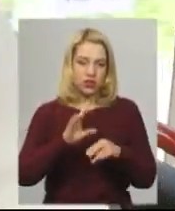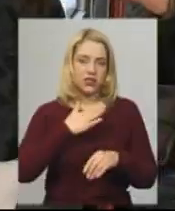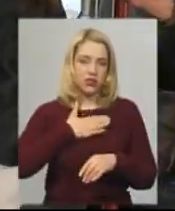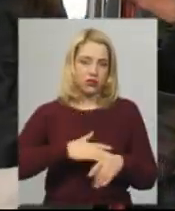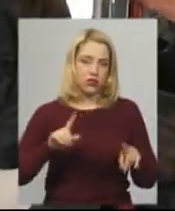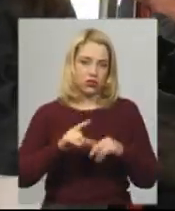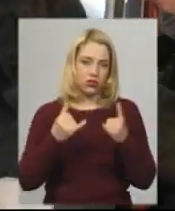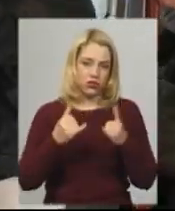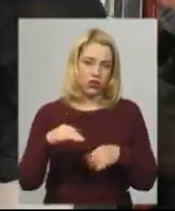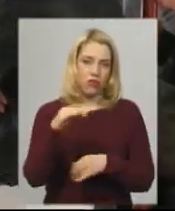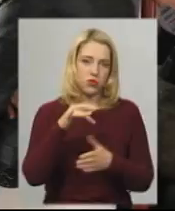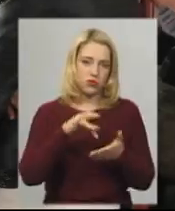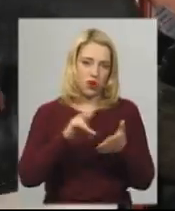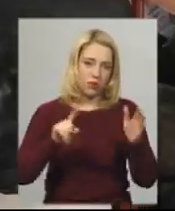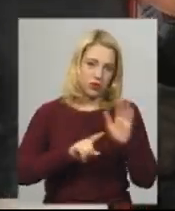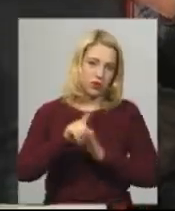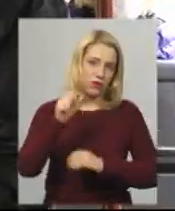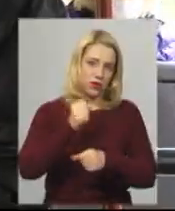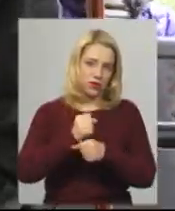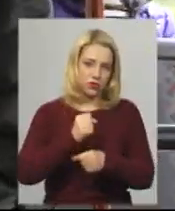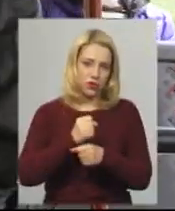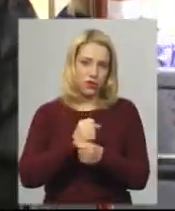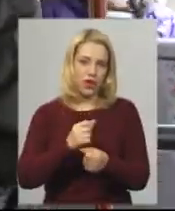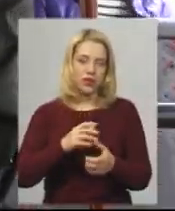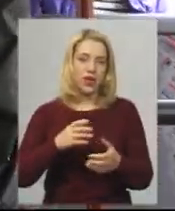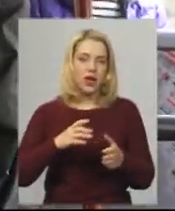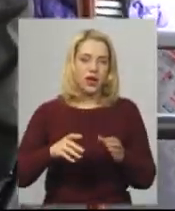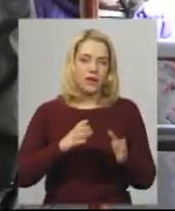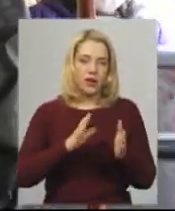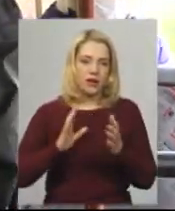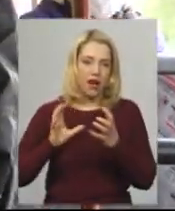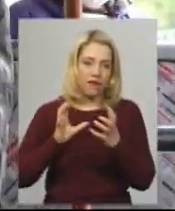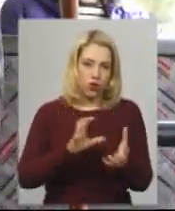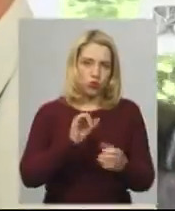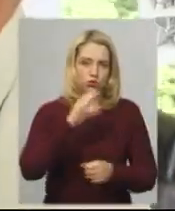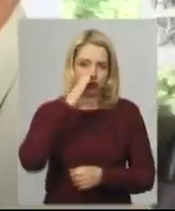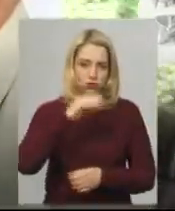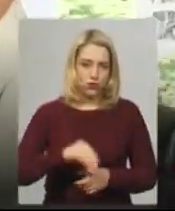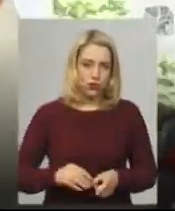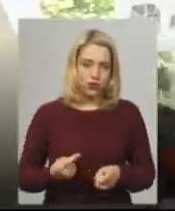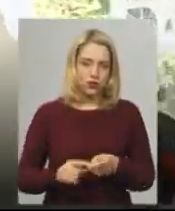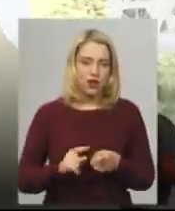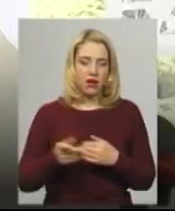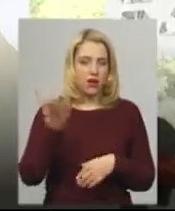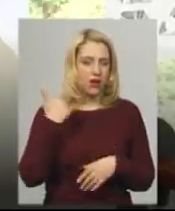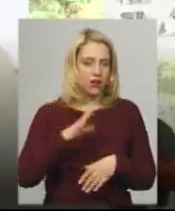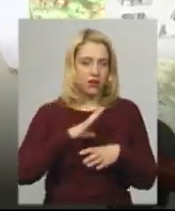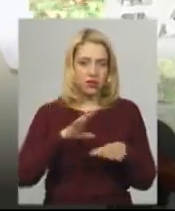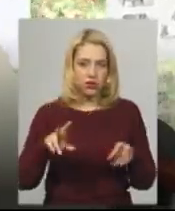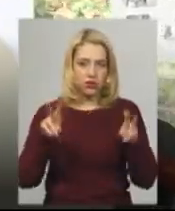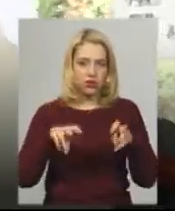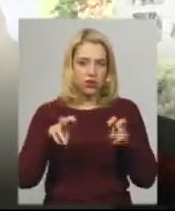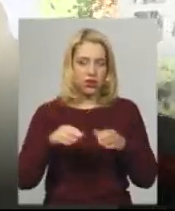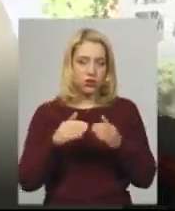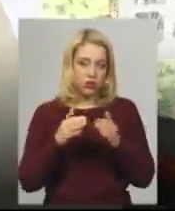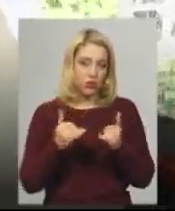що сьогодні в обласному центрі відновили роботу регулярних пасажирських перевезень автобусами та маршрутками. Раніше майже не їздили, сиділи вдома.